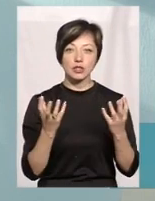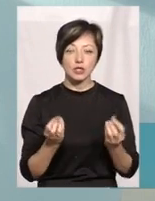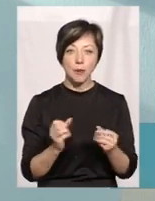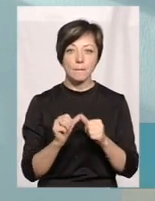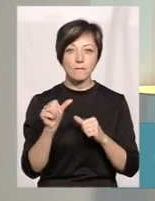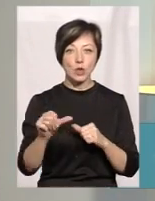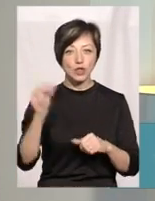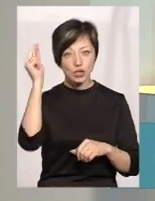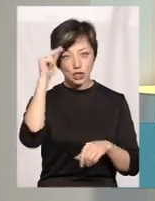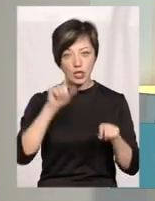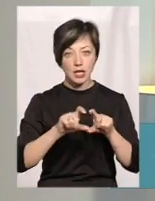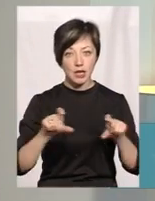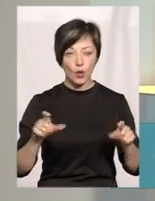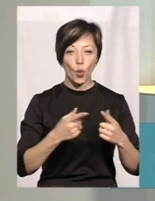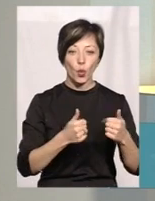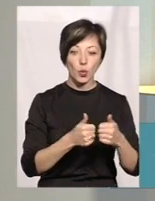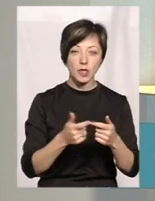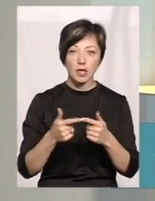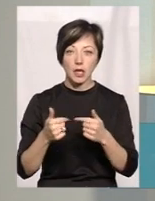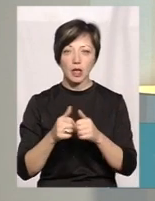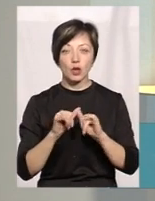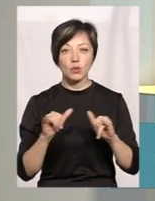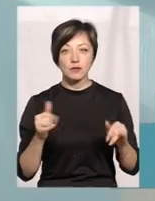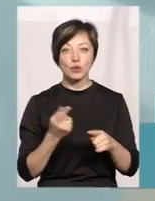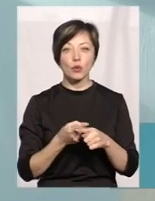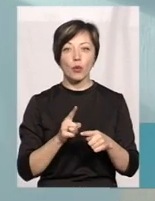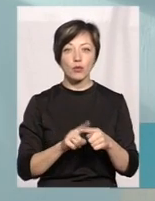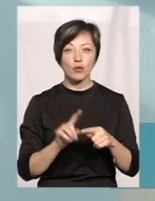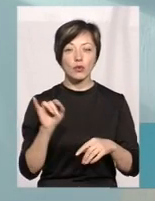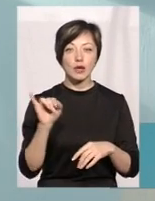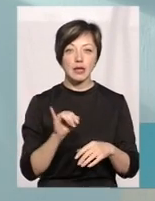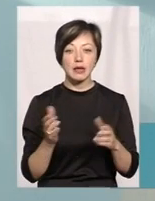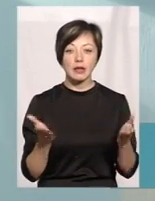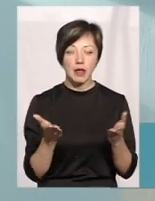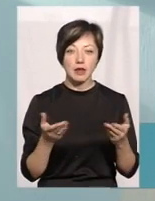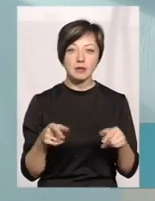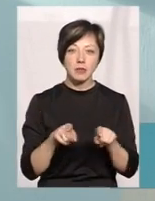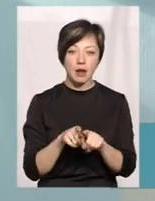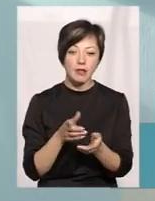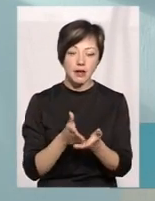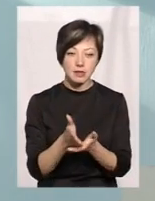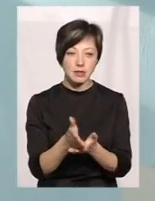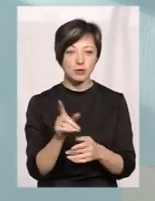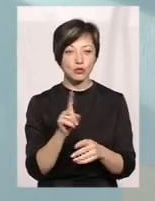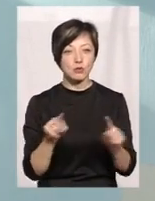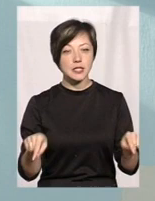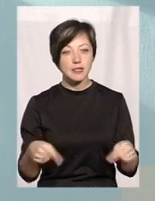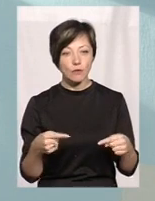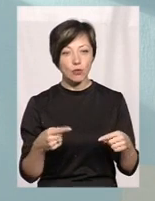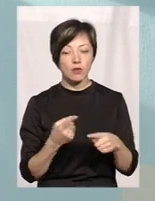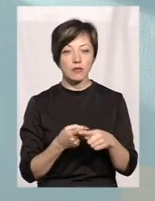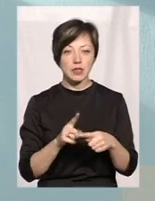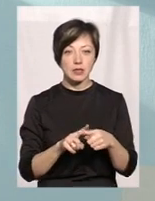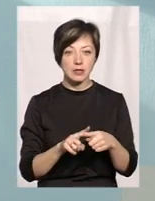і позашкілля, де б були гуртки, розвиток. Тому і десь ми так націлені на те, щоб створювати такі